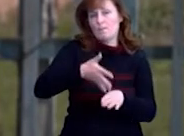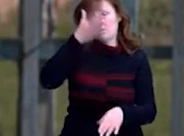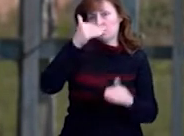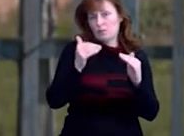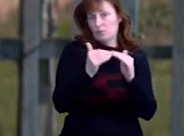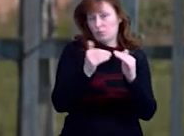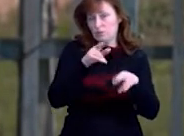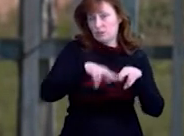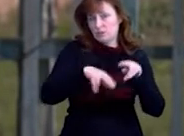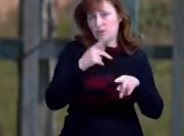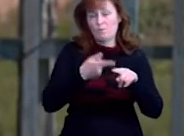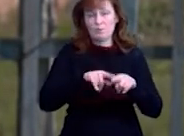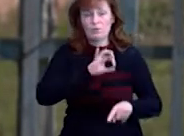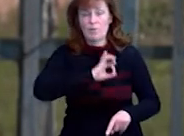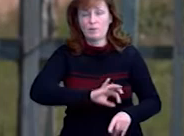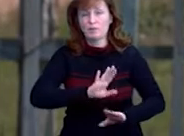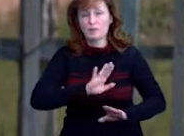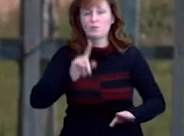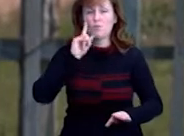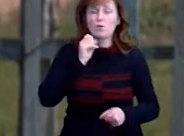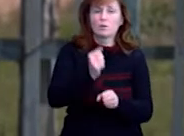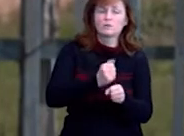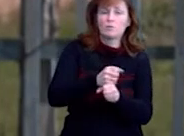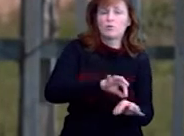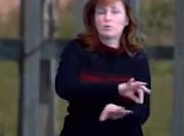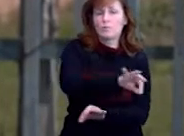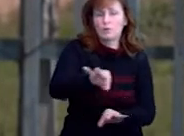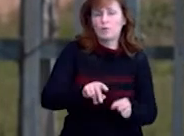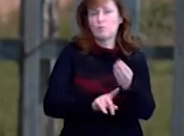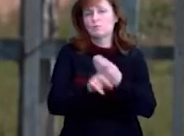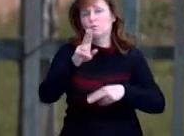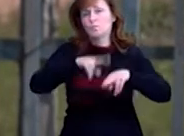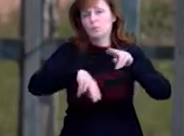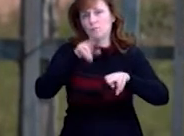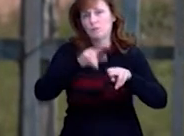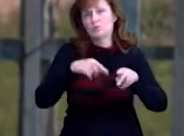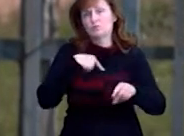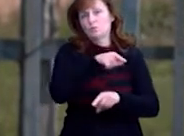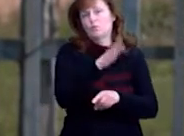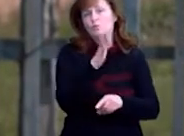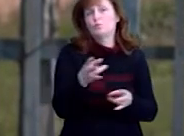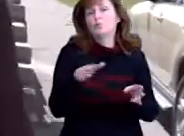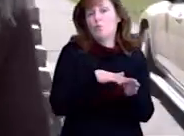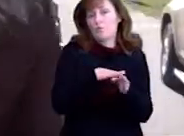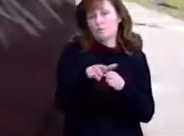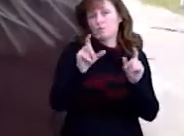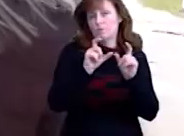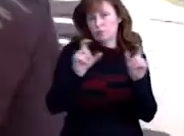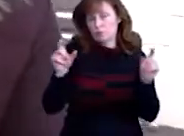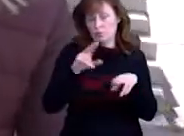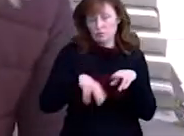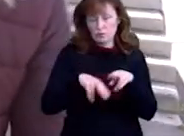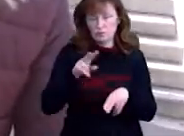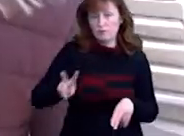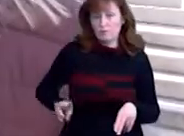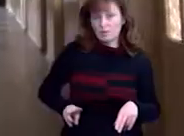недоцільним буде, поки вони розроблять проєкт і почнуть будувати. Мені вже здається, що тут потрібна буде повноцінна школа. Директорки